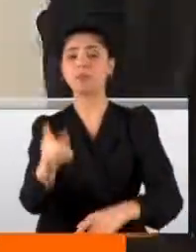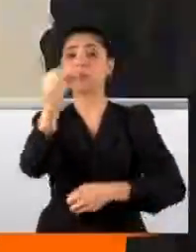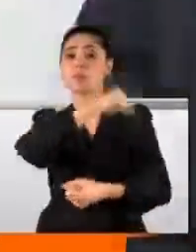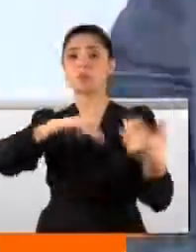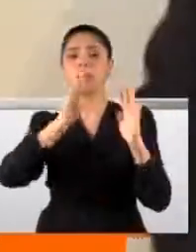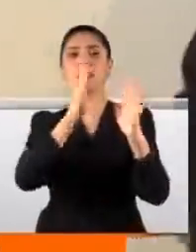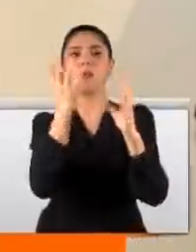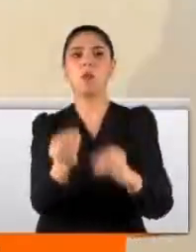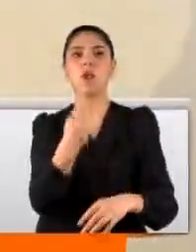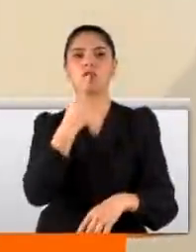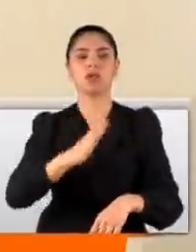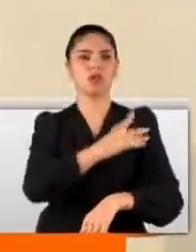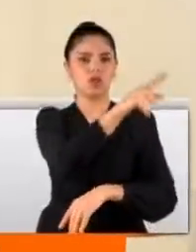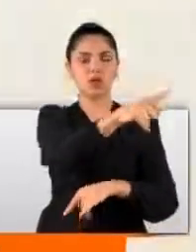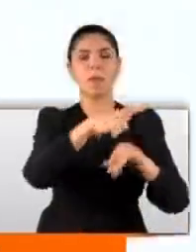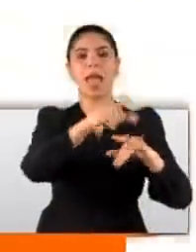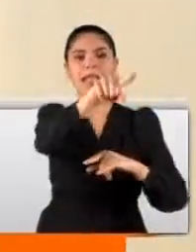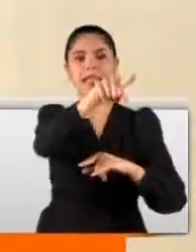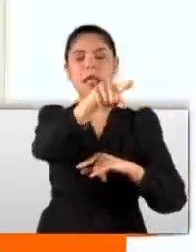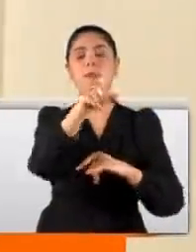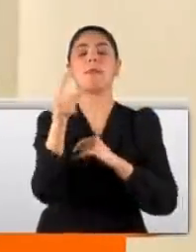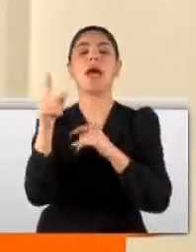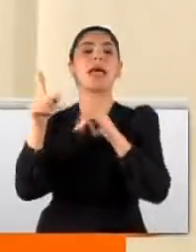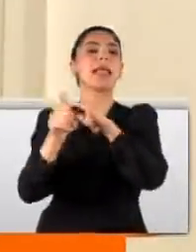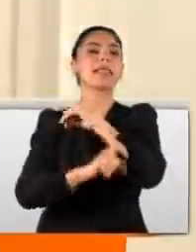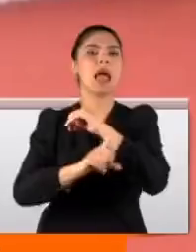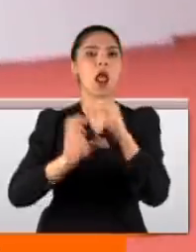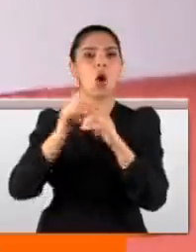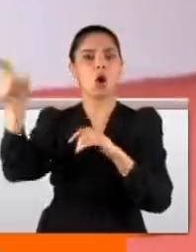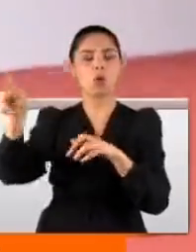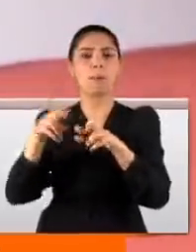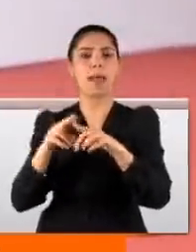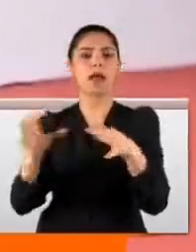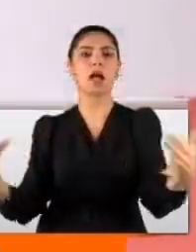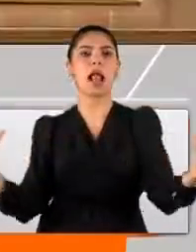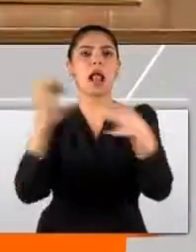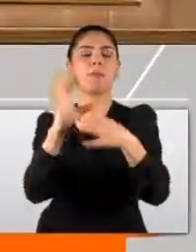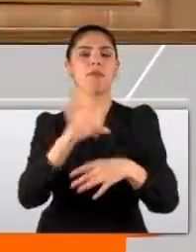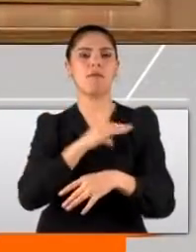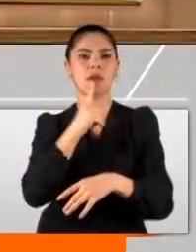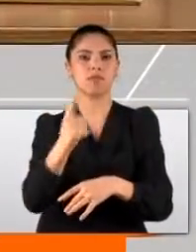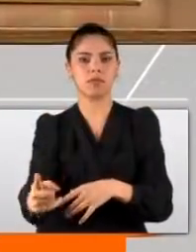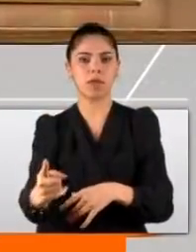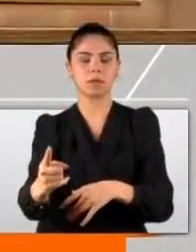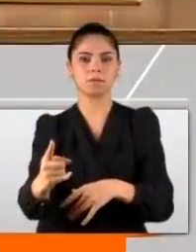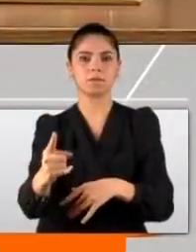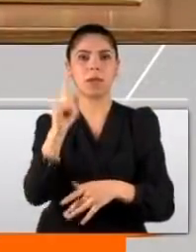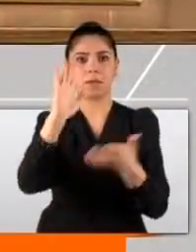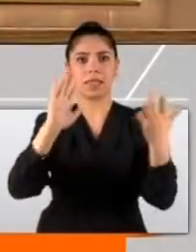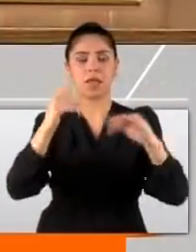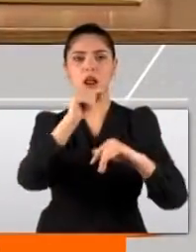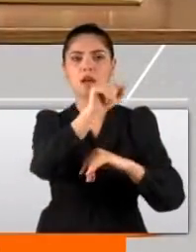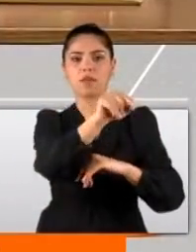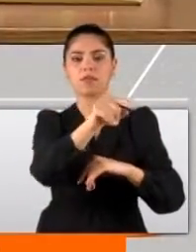derken CHP'nin HDP ile hatta terör örgütü PKK ile ilişkilerine vurgu yaptı. Bir taraftan terör